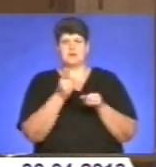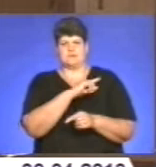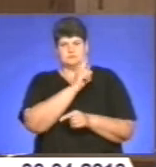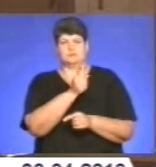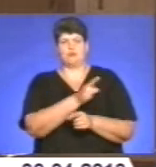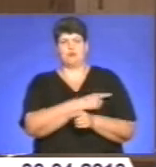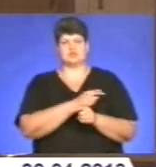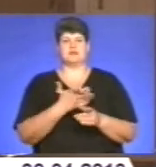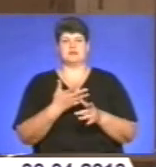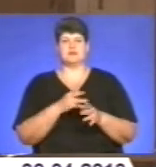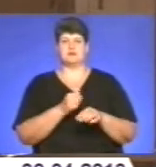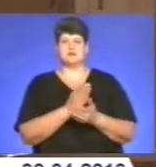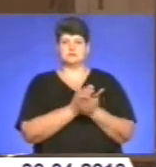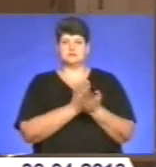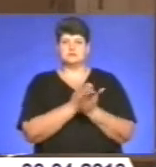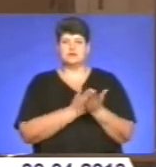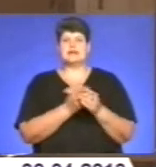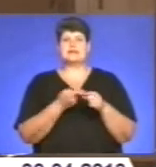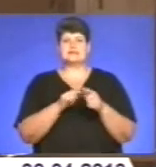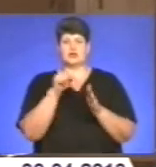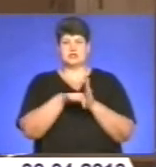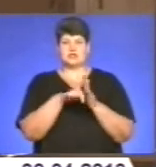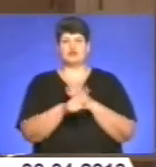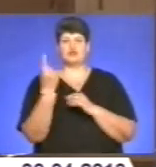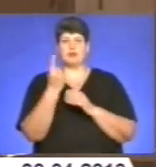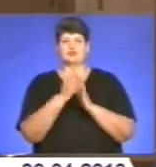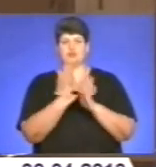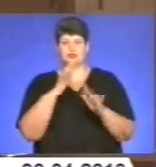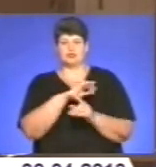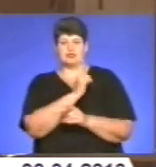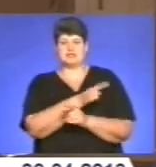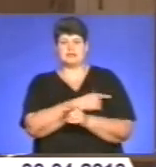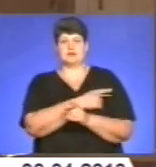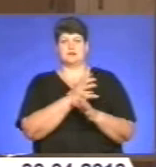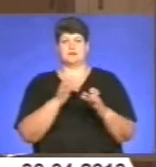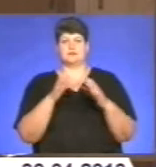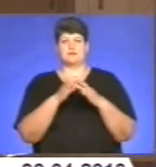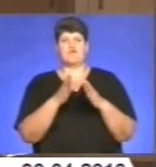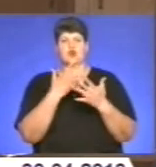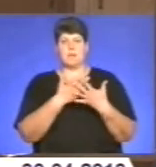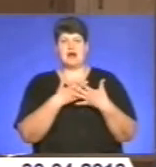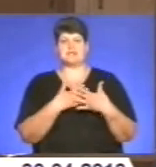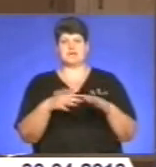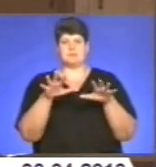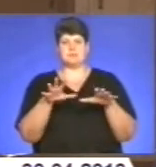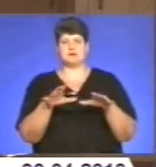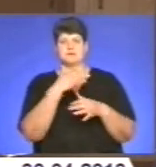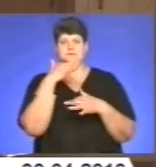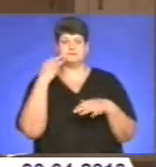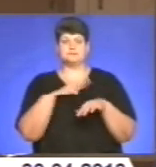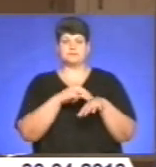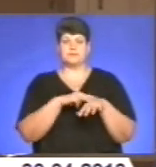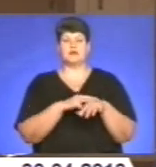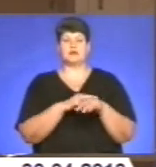варіант несення служби. Це означає, що в першу чергу будуть посилені наряди міліції в громадських місцях. Ми додаткові наряди